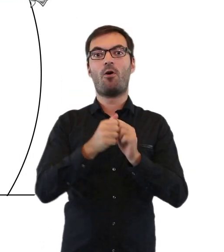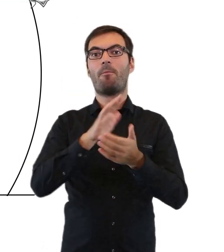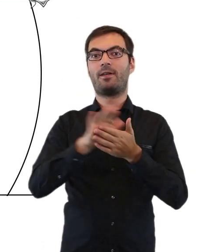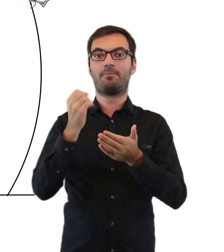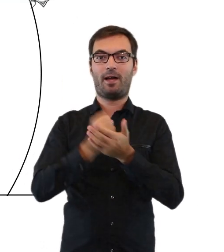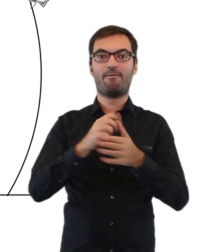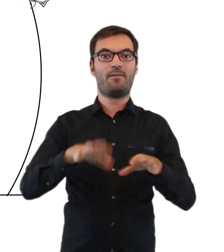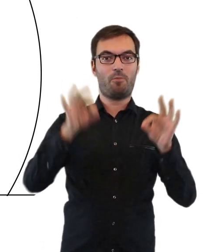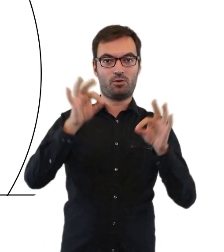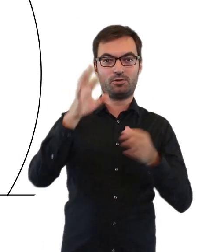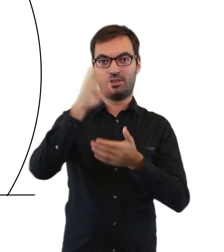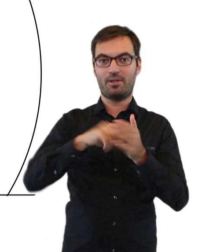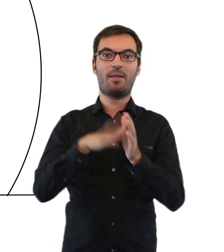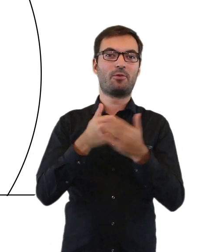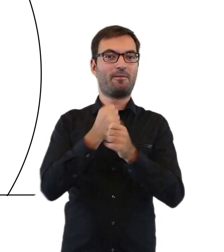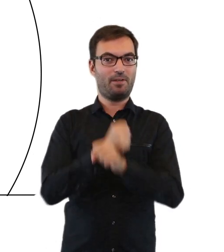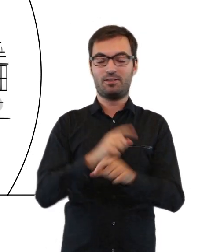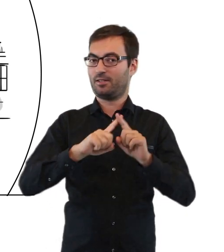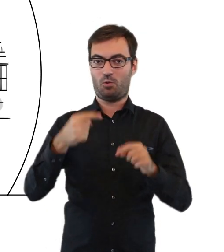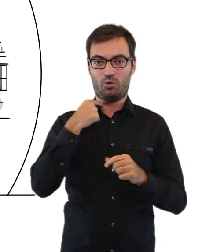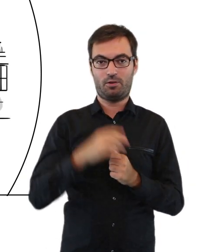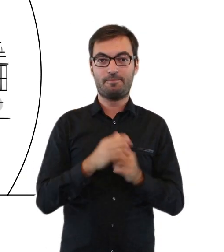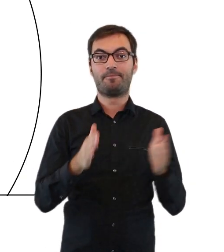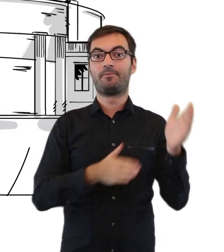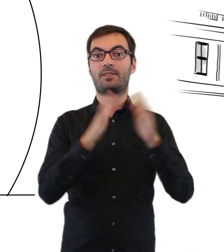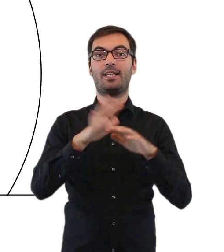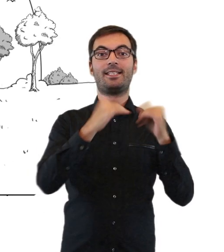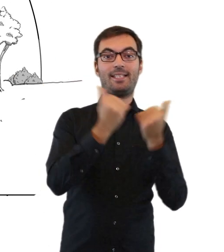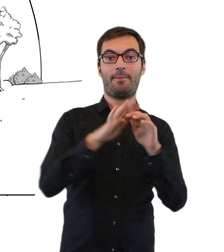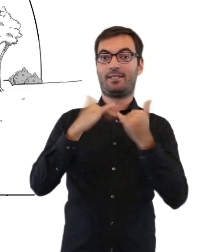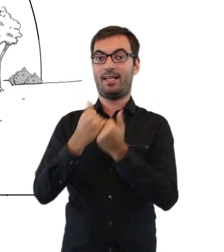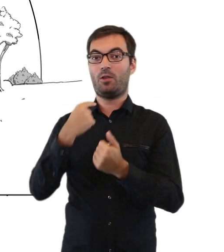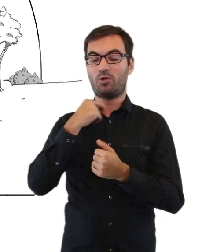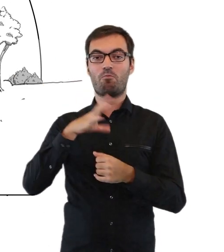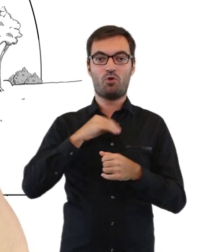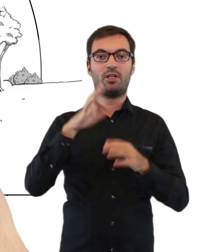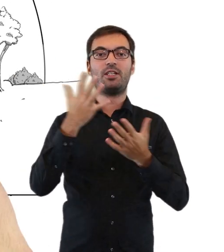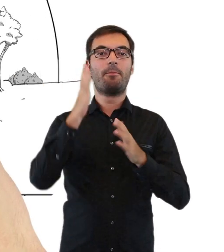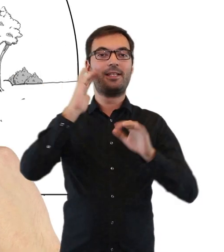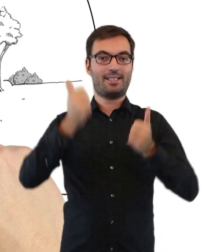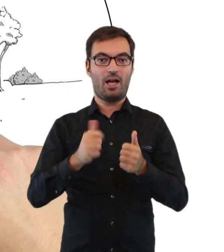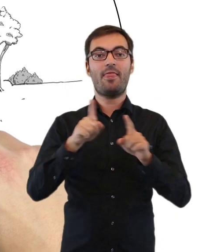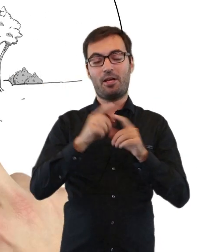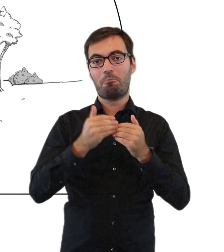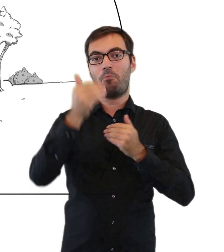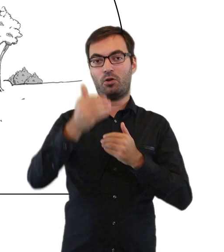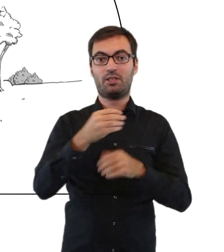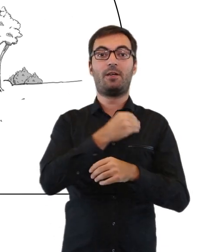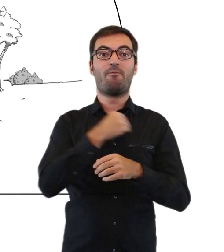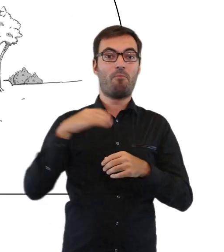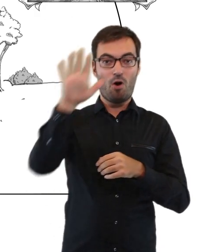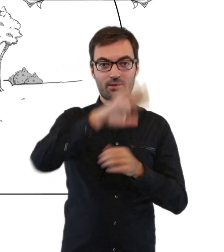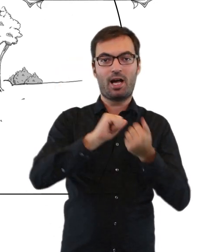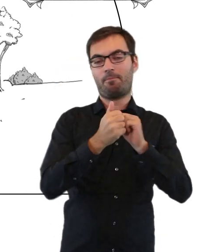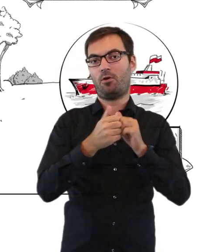publicznych lub wyborczych. W wyborach do Sejmu i Senatu możesz głosować w miejscu stałego zamieszkania, a także poza nim,